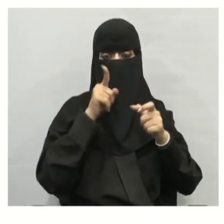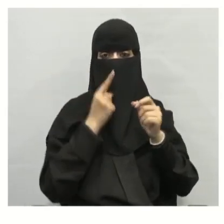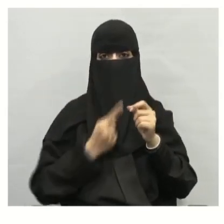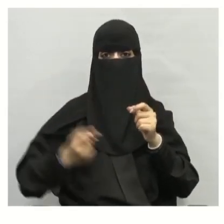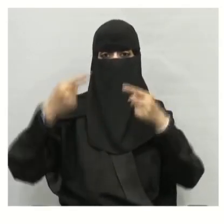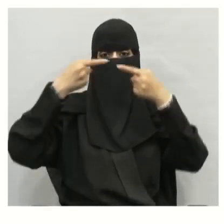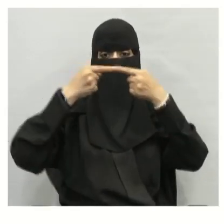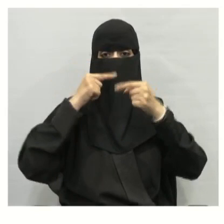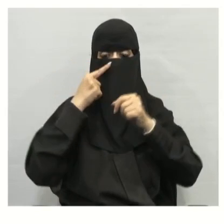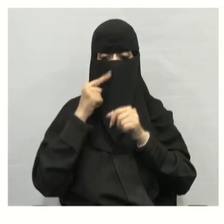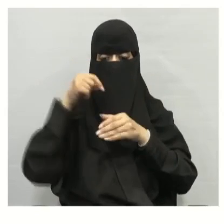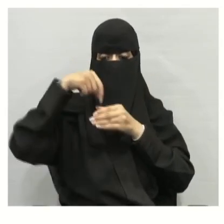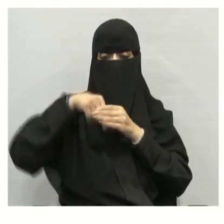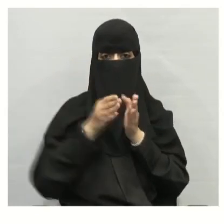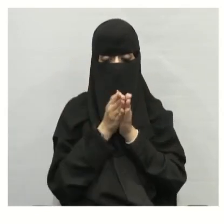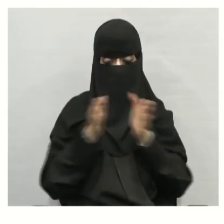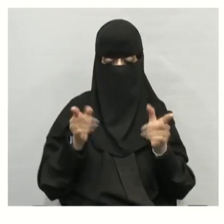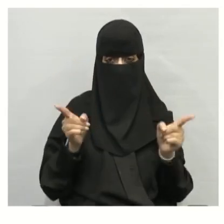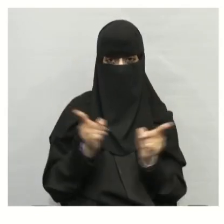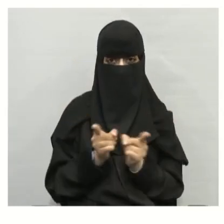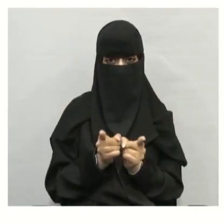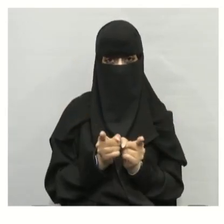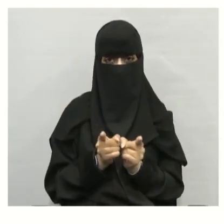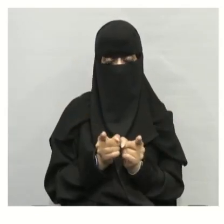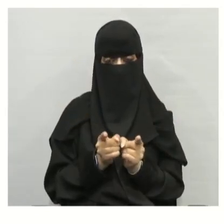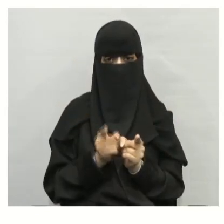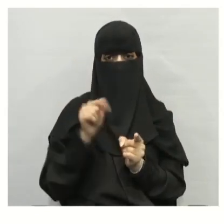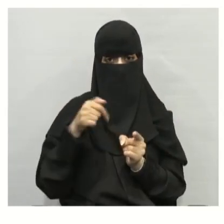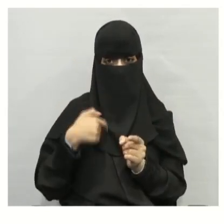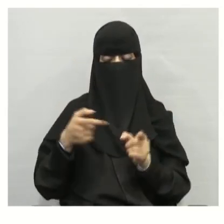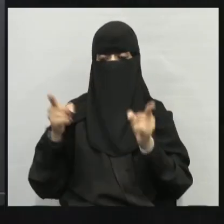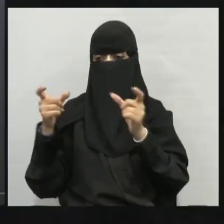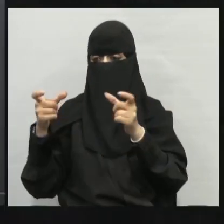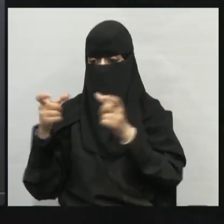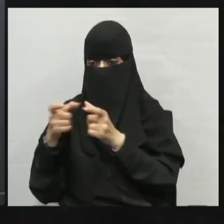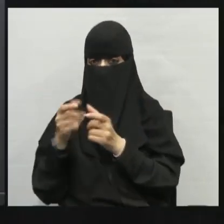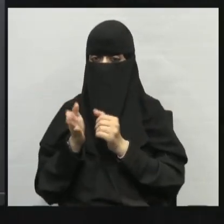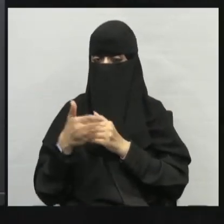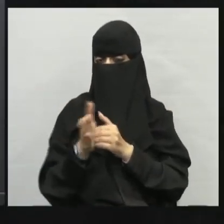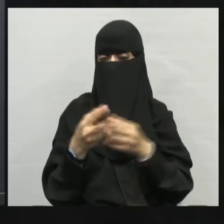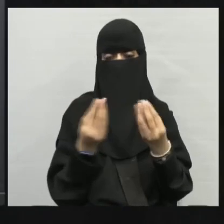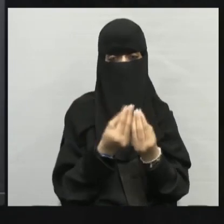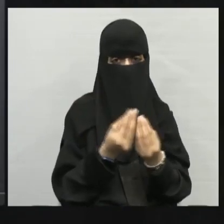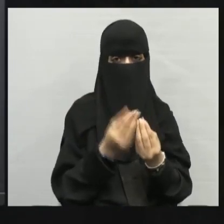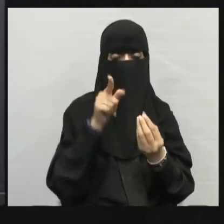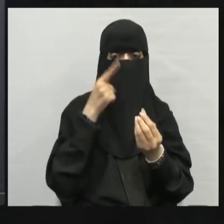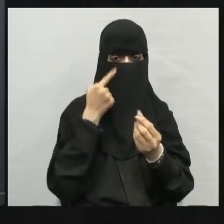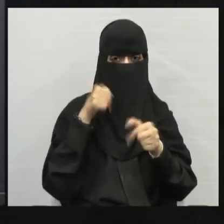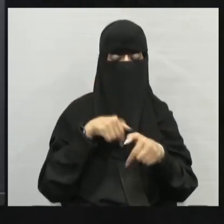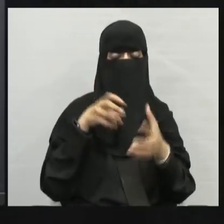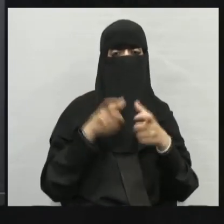التي تعيش في مساحة محددة جماعات أسماك مع أسماك مع أسماك أسميها